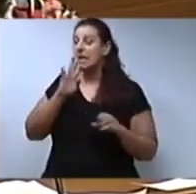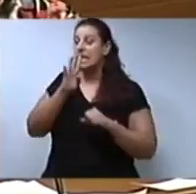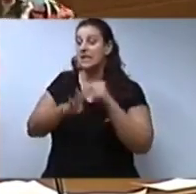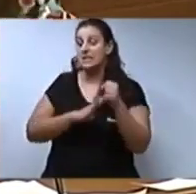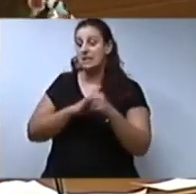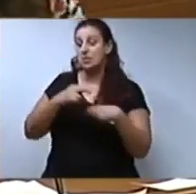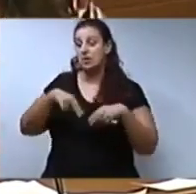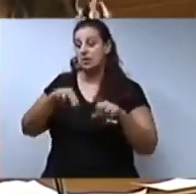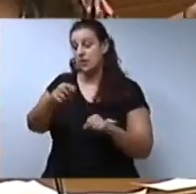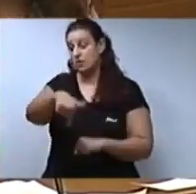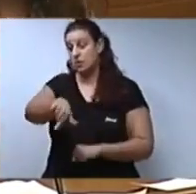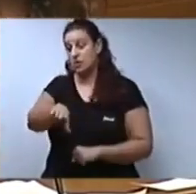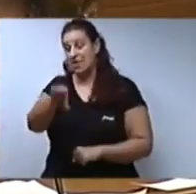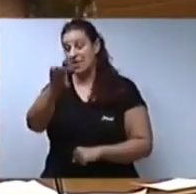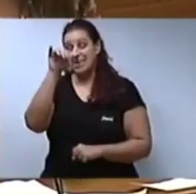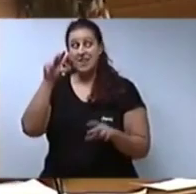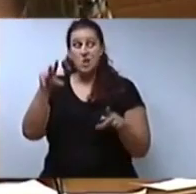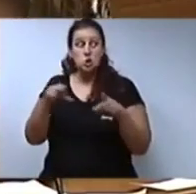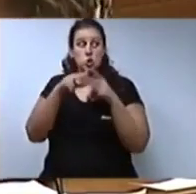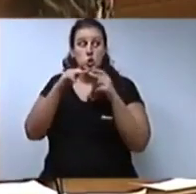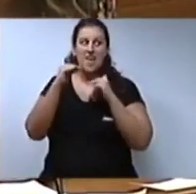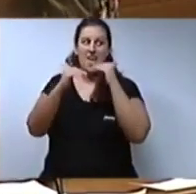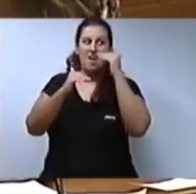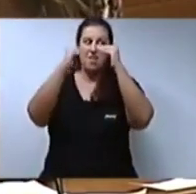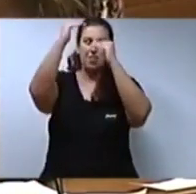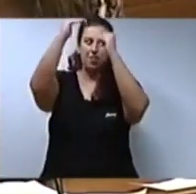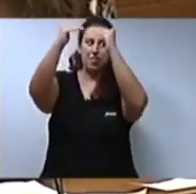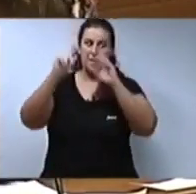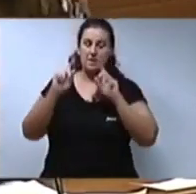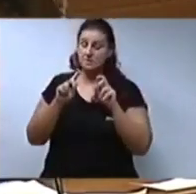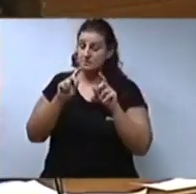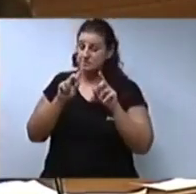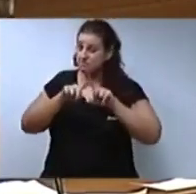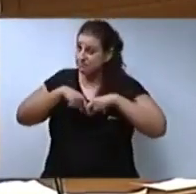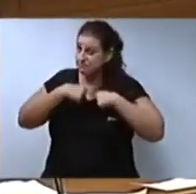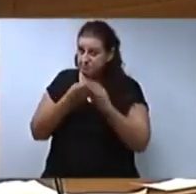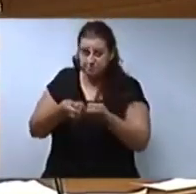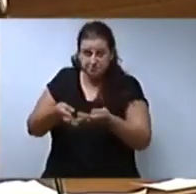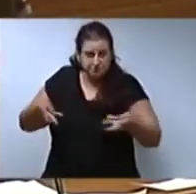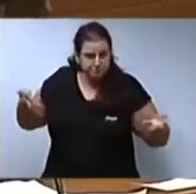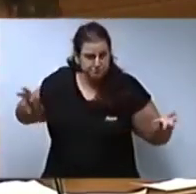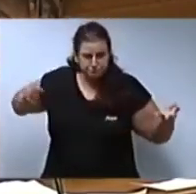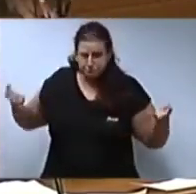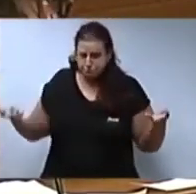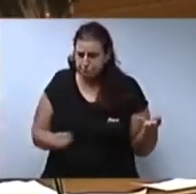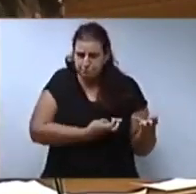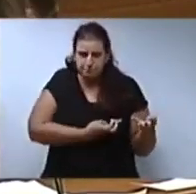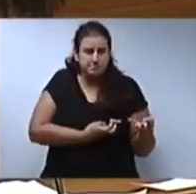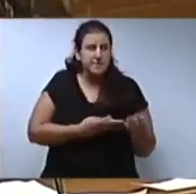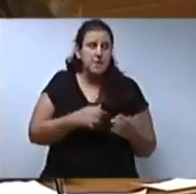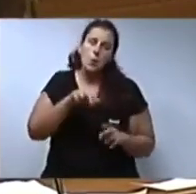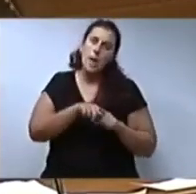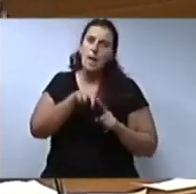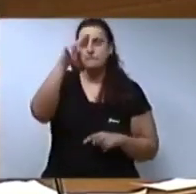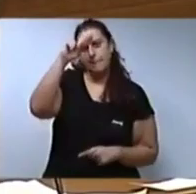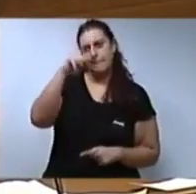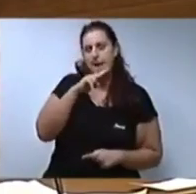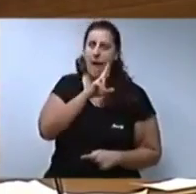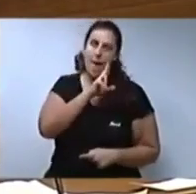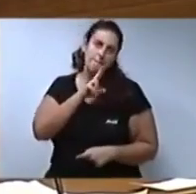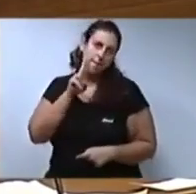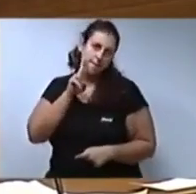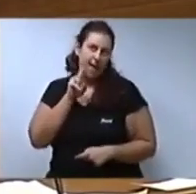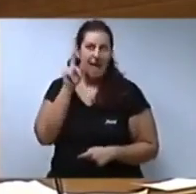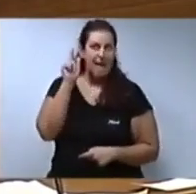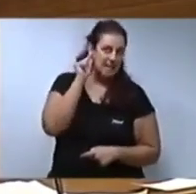societat va avançant i que les famílies són diverses i plurals, que ja no és papà, mamà, niño,